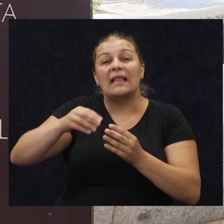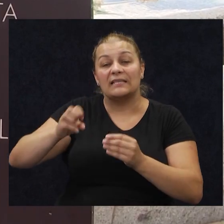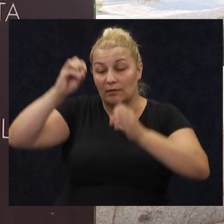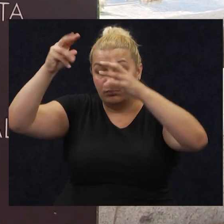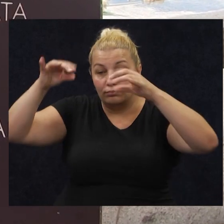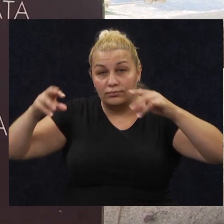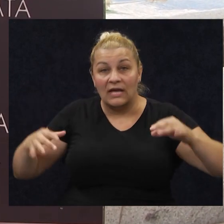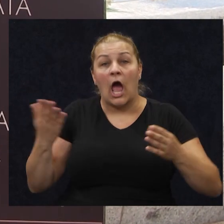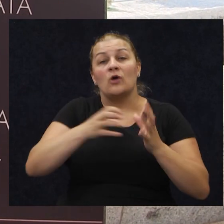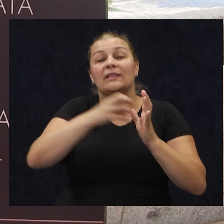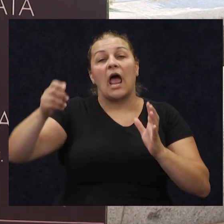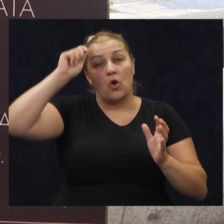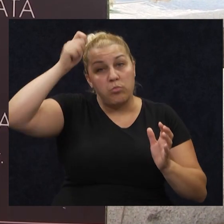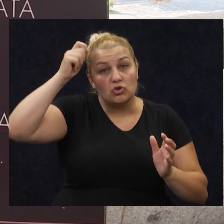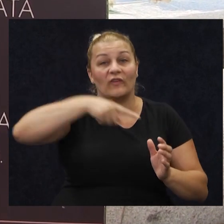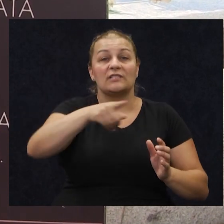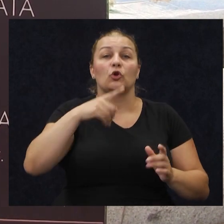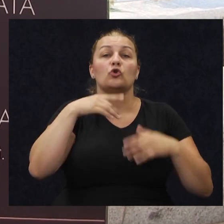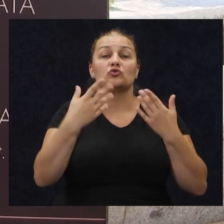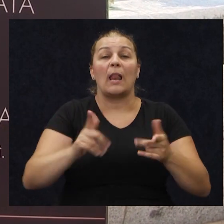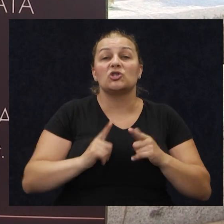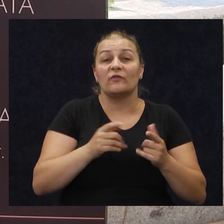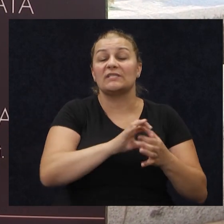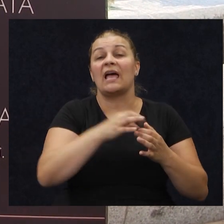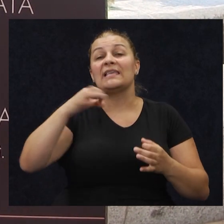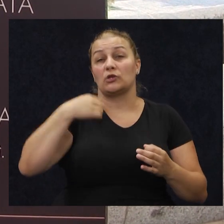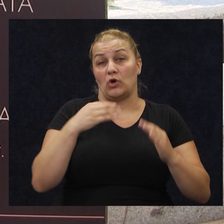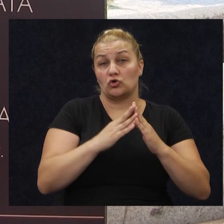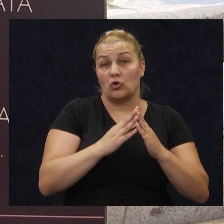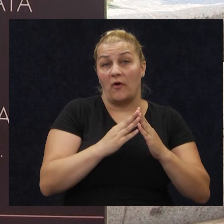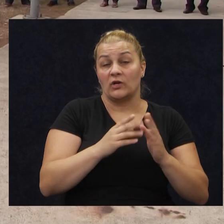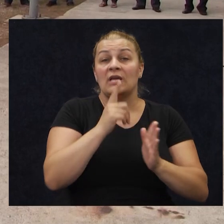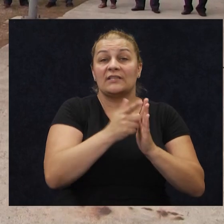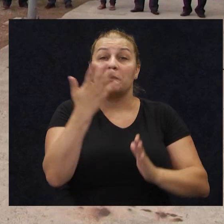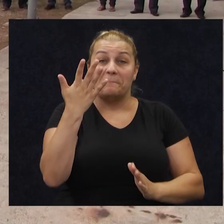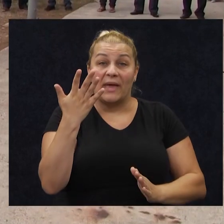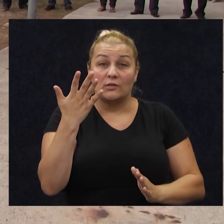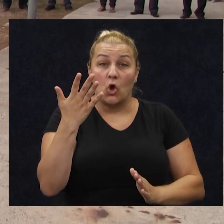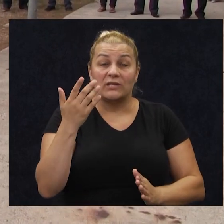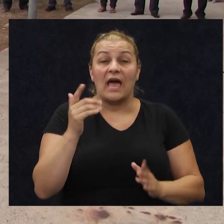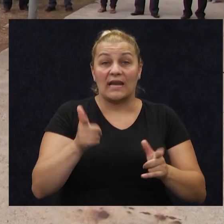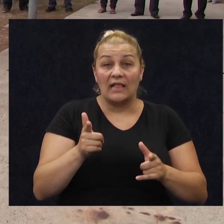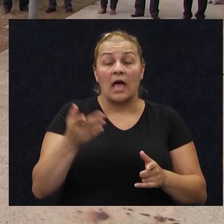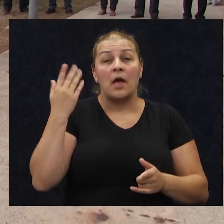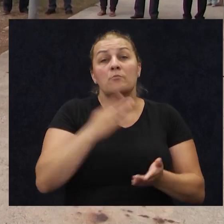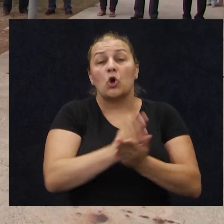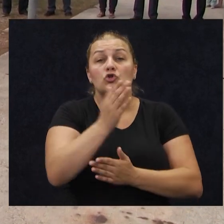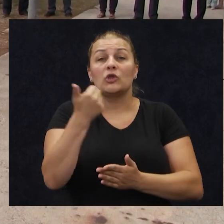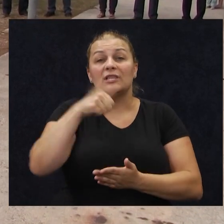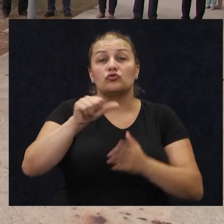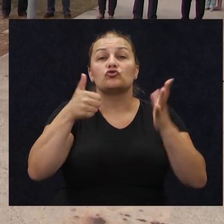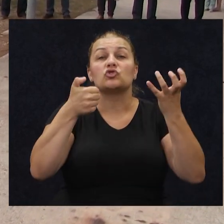trajnog pijeteta za one koji su život dali za jedinu nam domovinu. Tijekom pet godin rata trećoj o Mišku bojnu je prošlo gotovo 1600